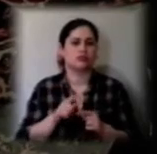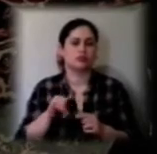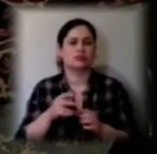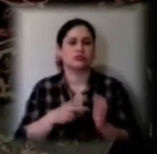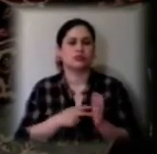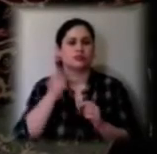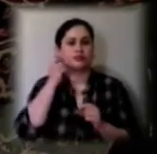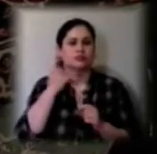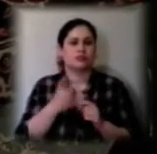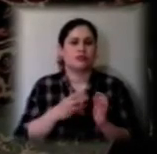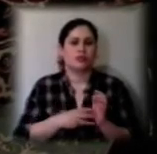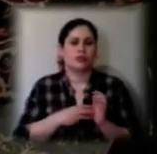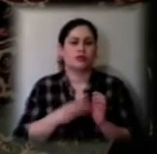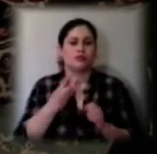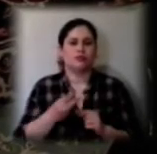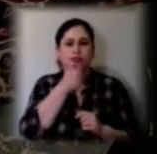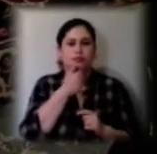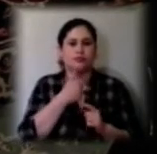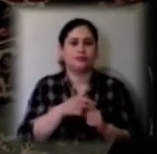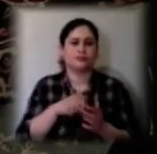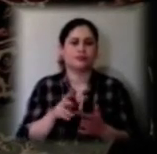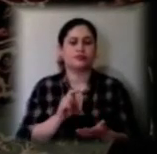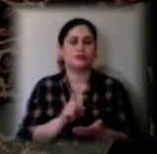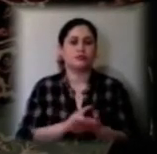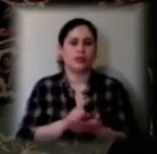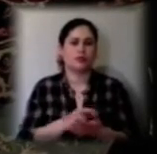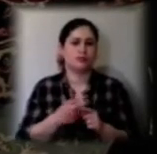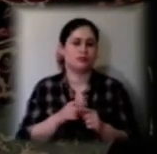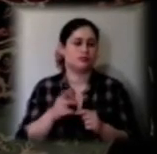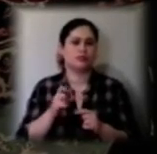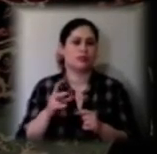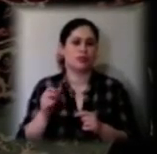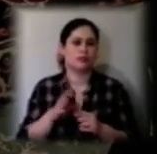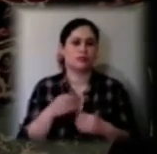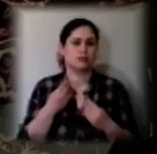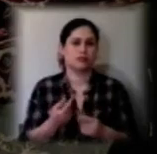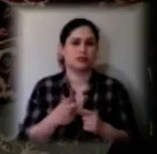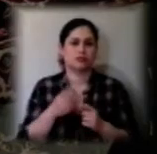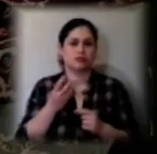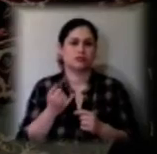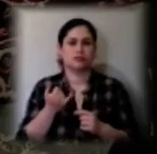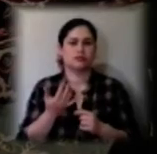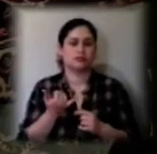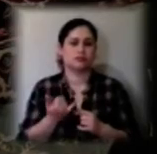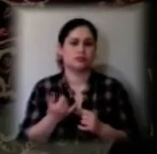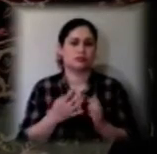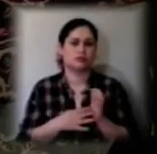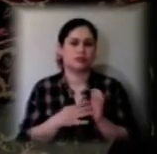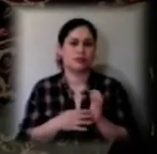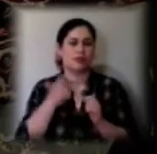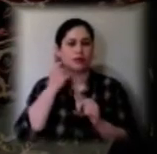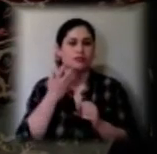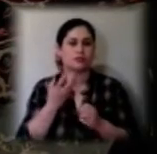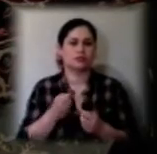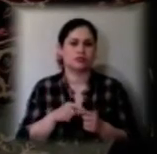83 роки уйти на пенсію, це ж треба не всім дано. І зараз до 90 років він ще тут по